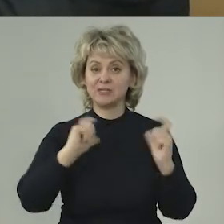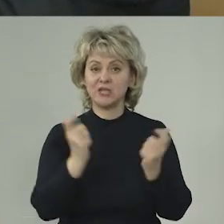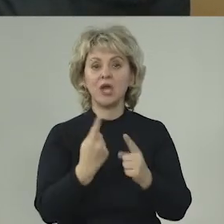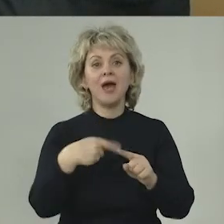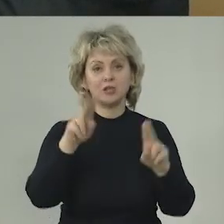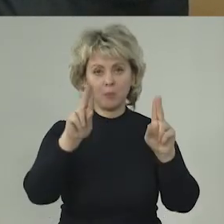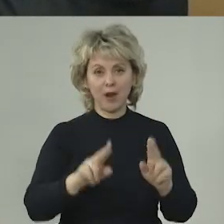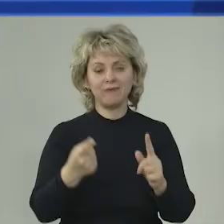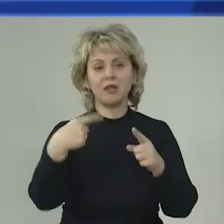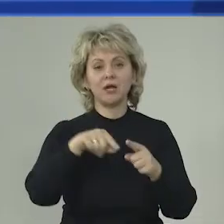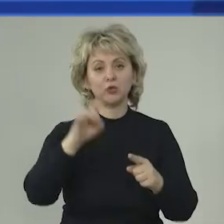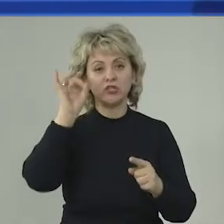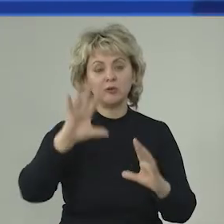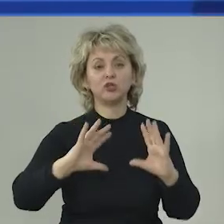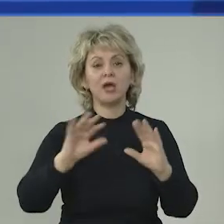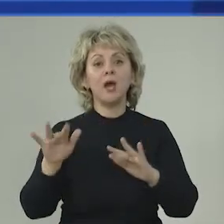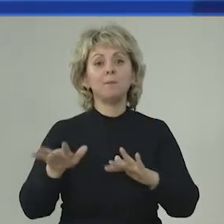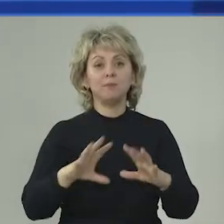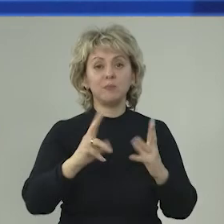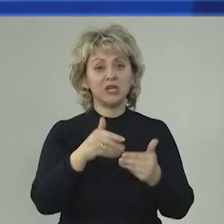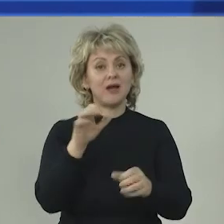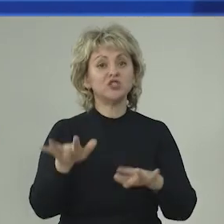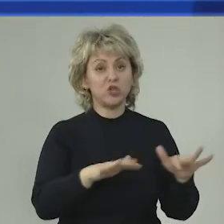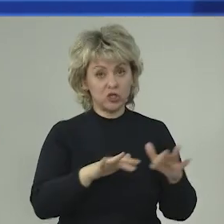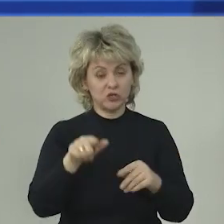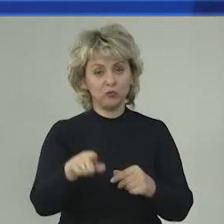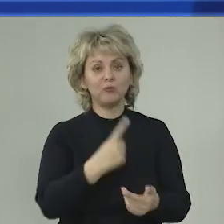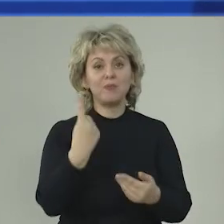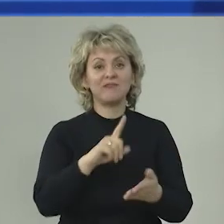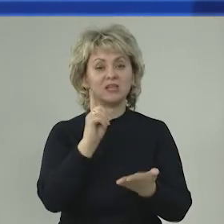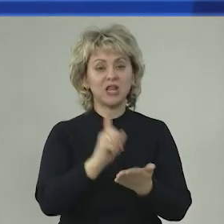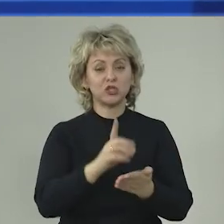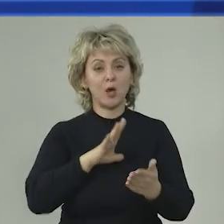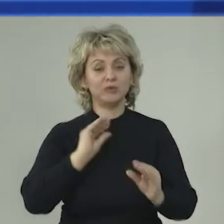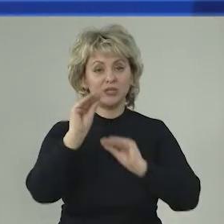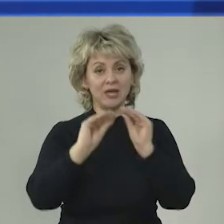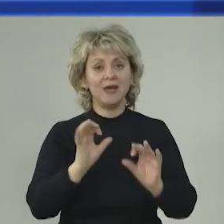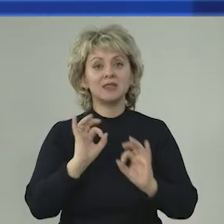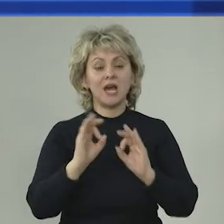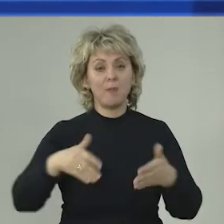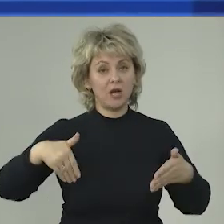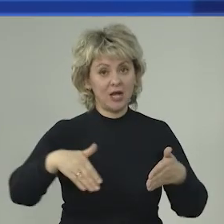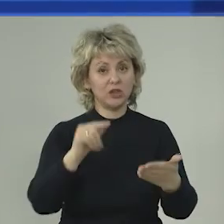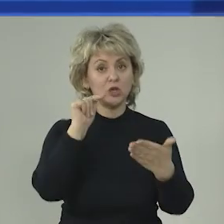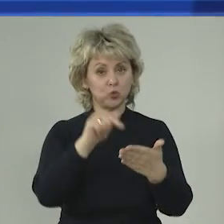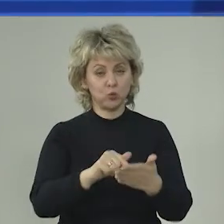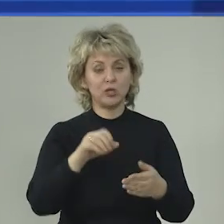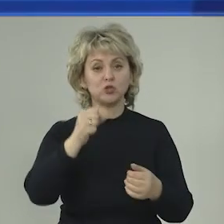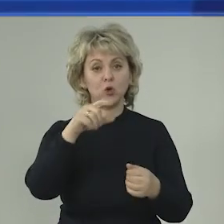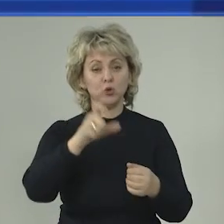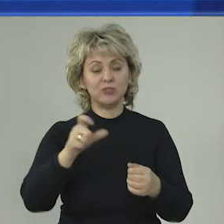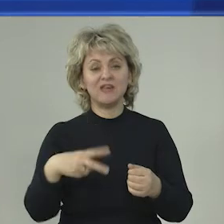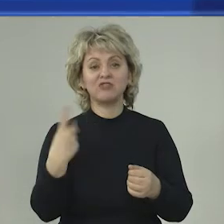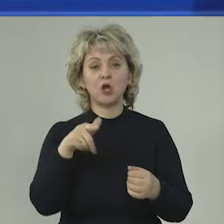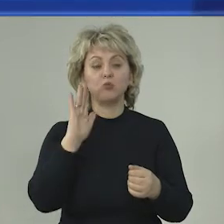Это правило, которое на чемпионатах мира действует. Первое. Должна быть обеспечена нормальная пешеходная доступность людей.